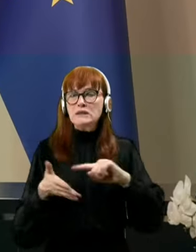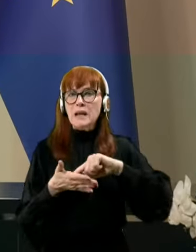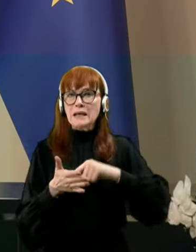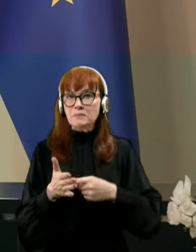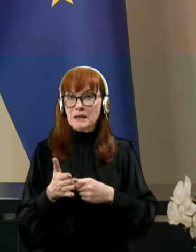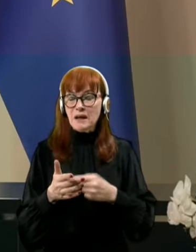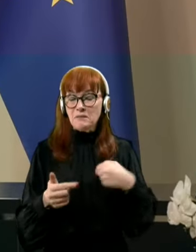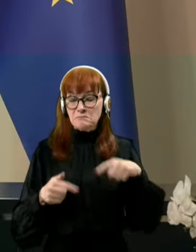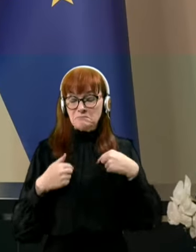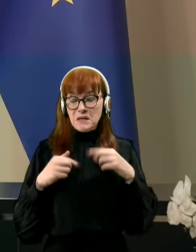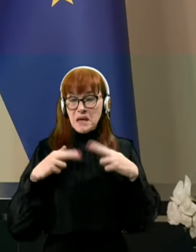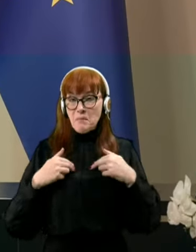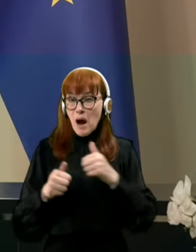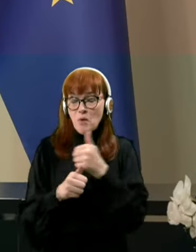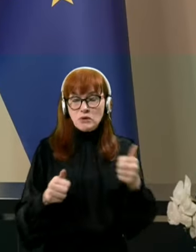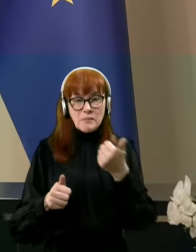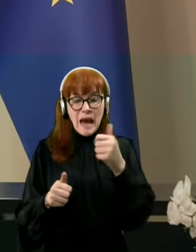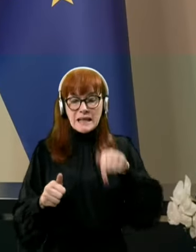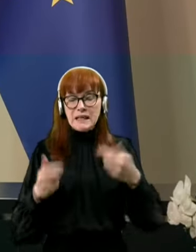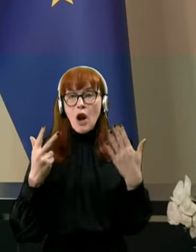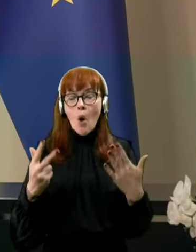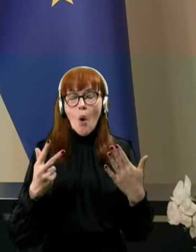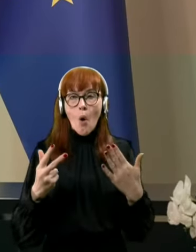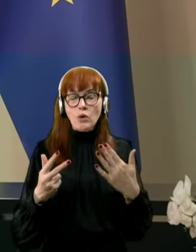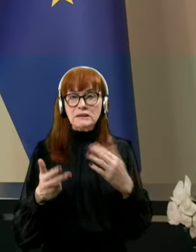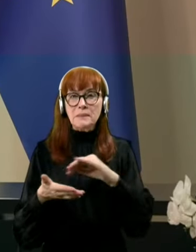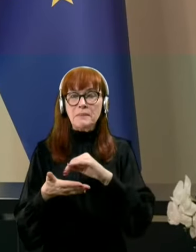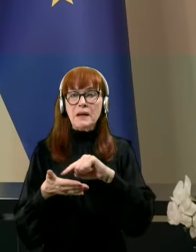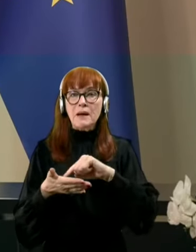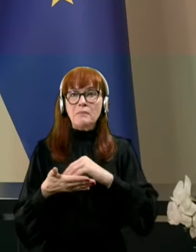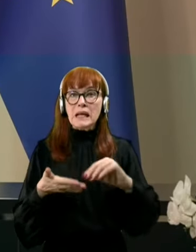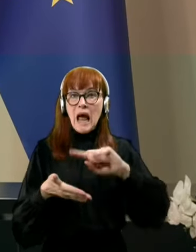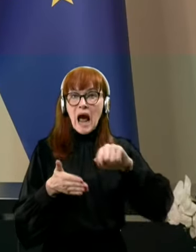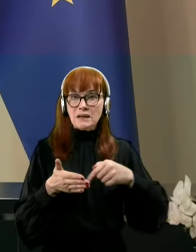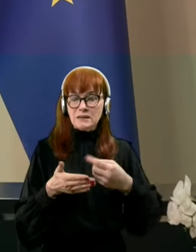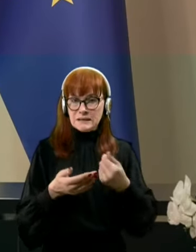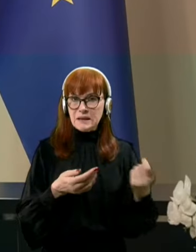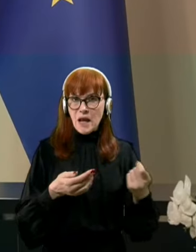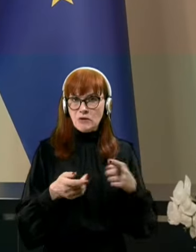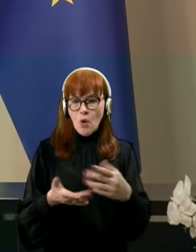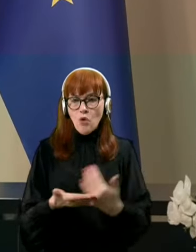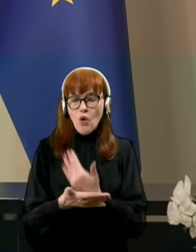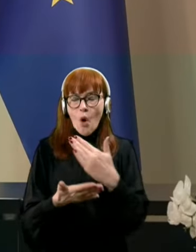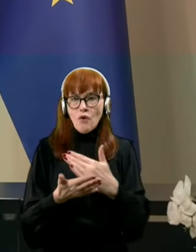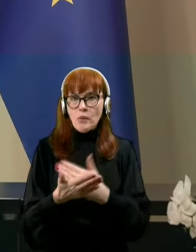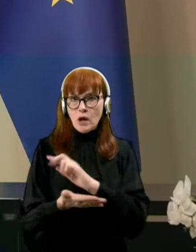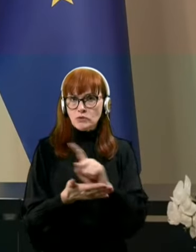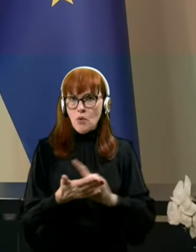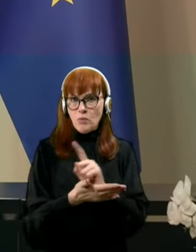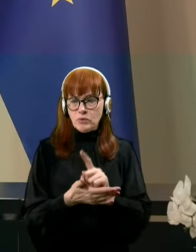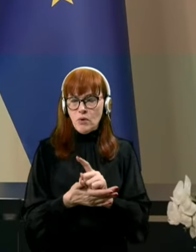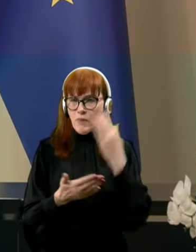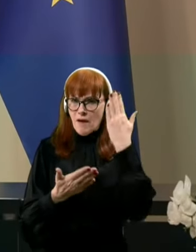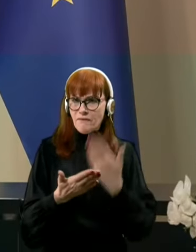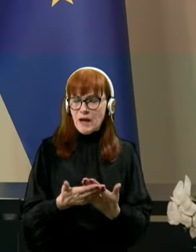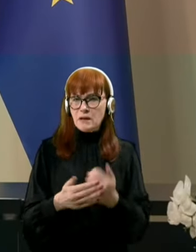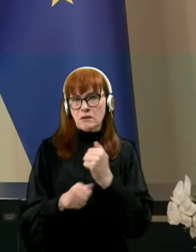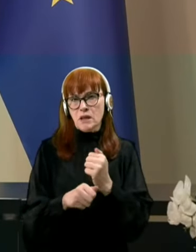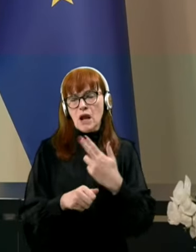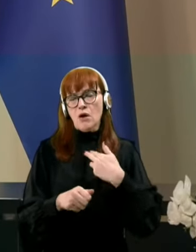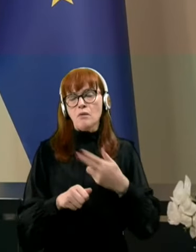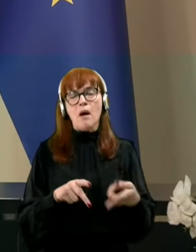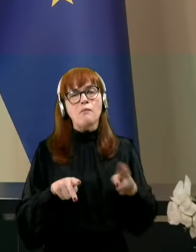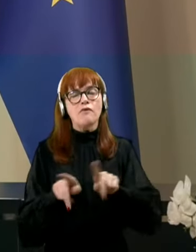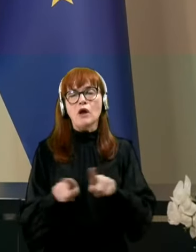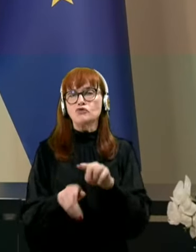mi imamo pa 1,8 milijarde sredstev namenjenih za novo programsko obdobje, torej vremite mi, dela imamo res več